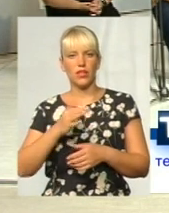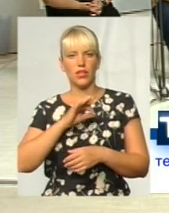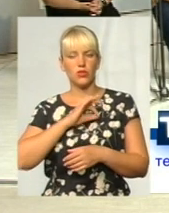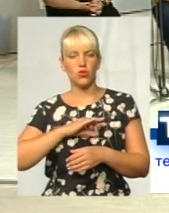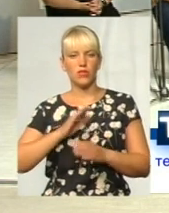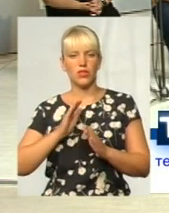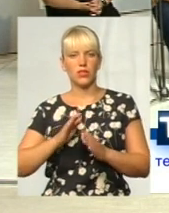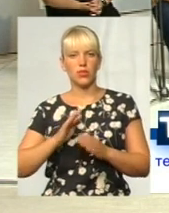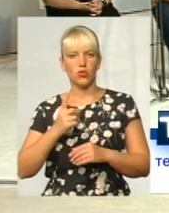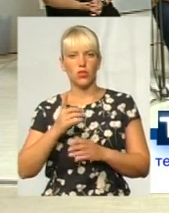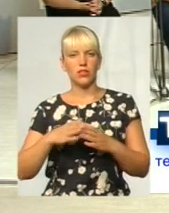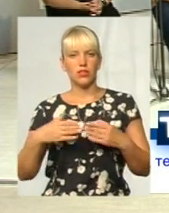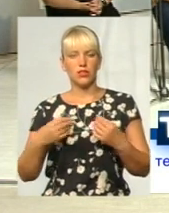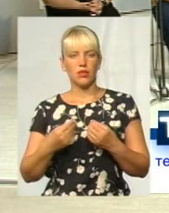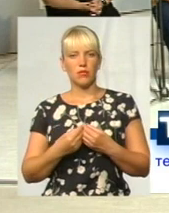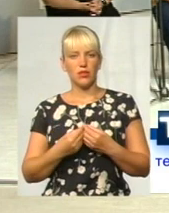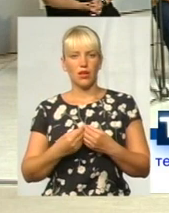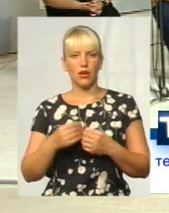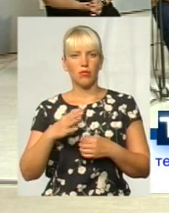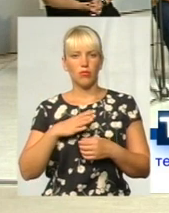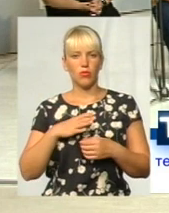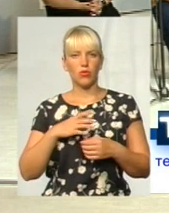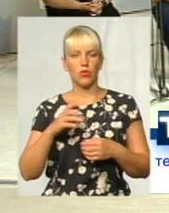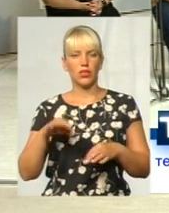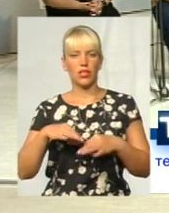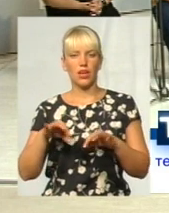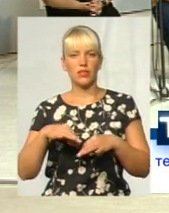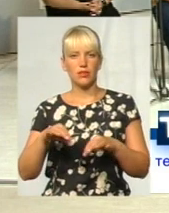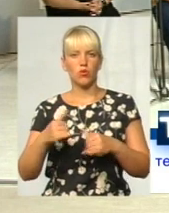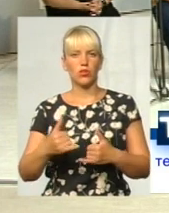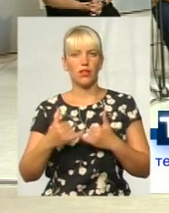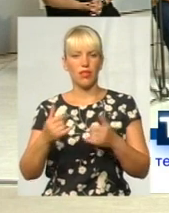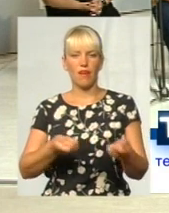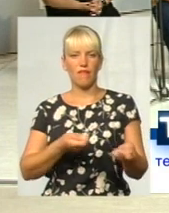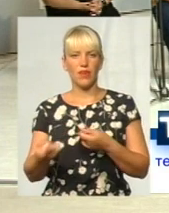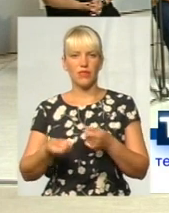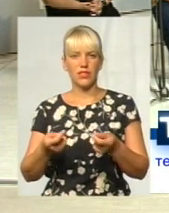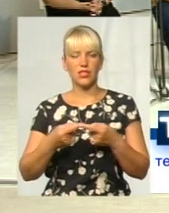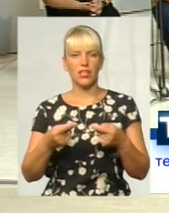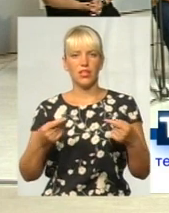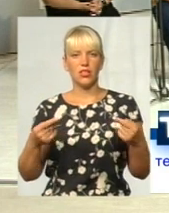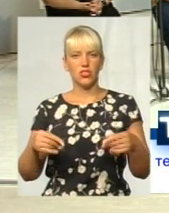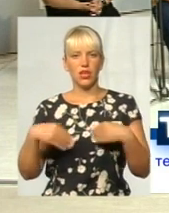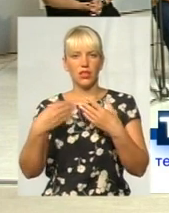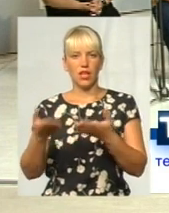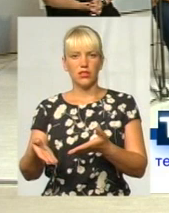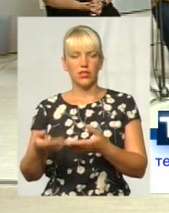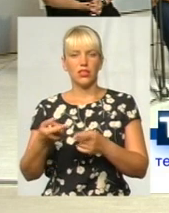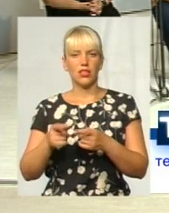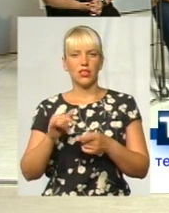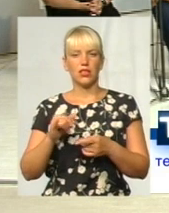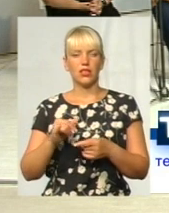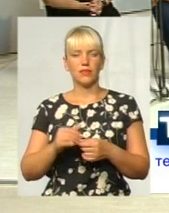влача зберечі одна сім'я. Бу надан транспорт для транспортування, вивезення речей. Зараз ми вирішуємо, що